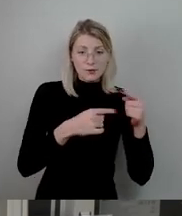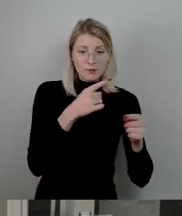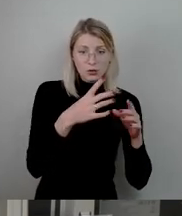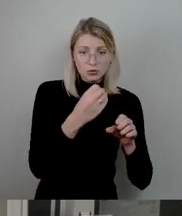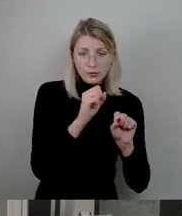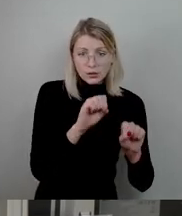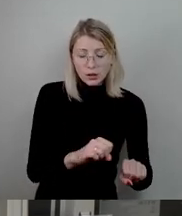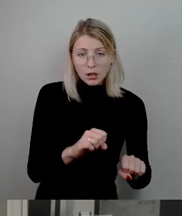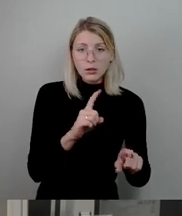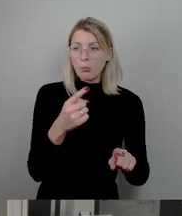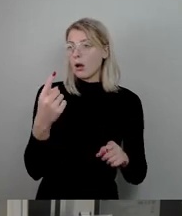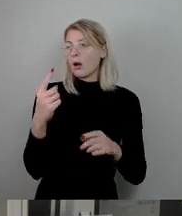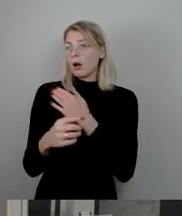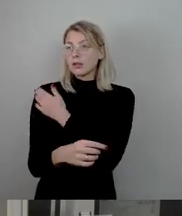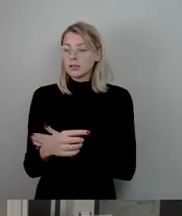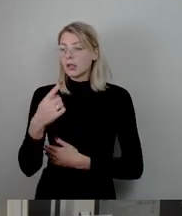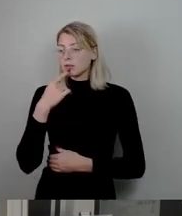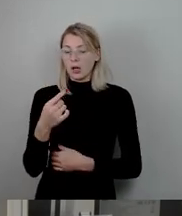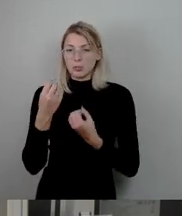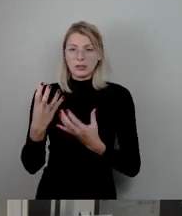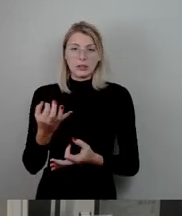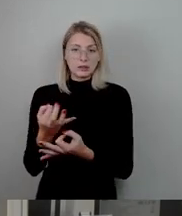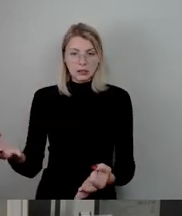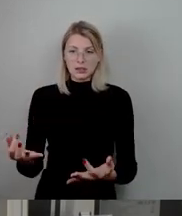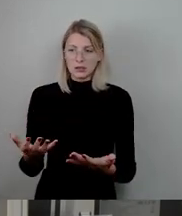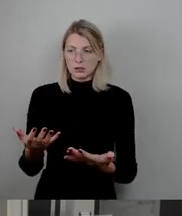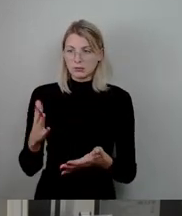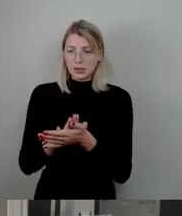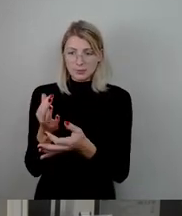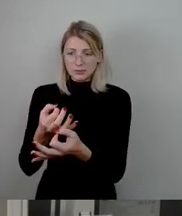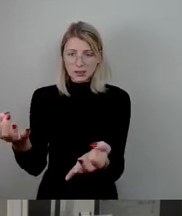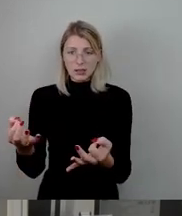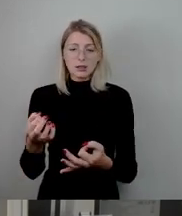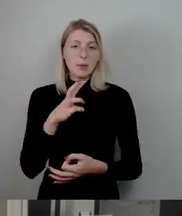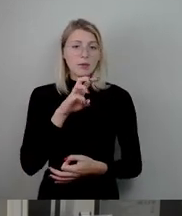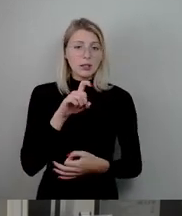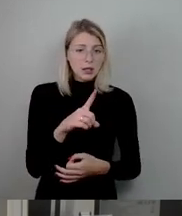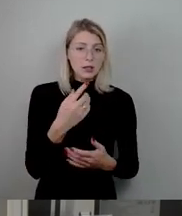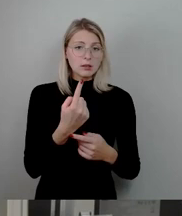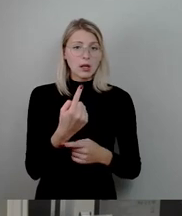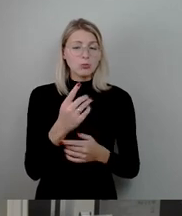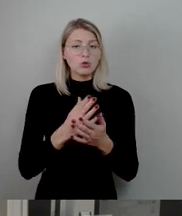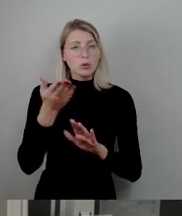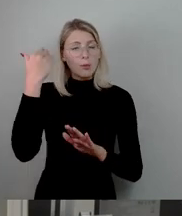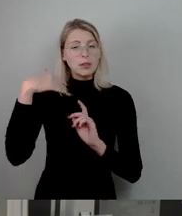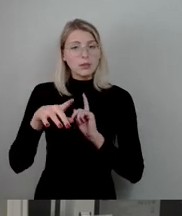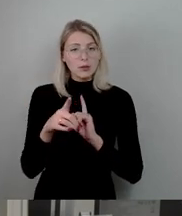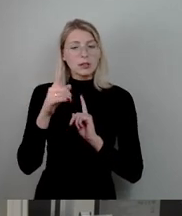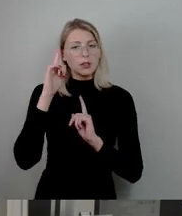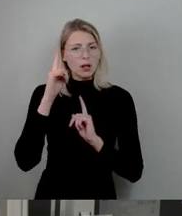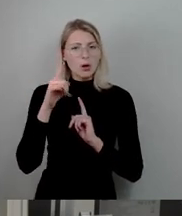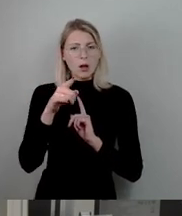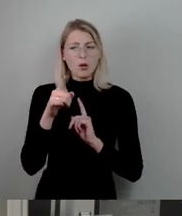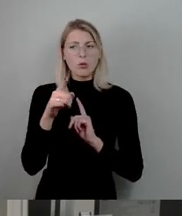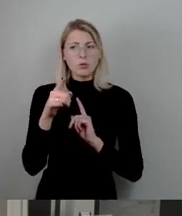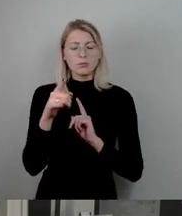passiert da überhaupt nichts mehr, da geht nichts. Und haben auch die WED, die Sie selber dann damals, ich weiß, das war, glaube ich, bei Ihnen auch ein Ring in der Fraktion, soweit